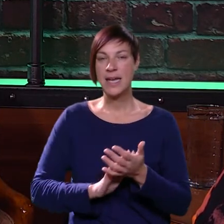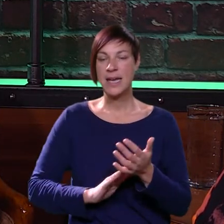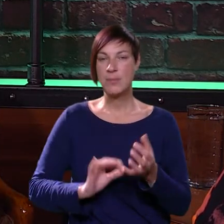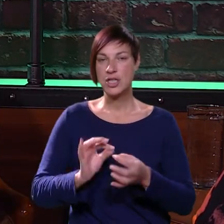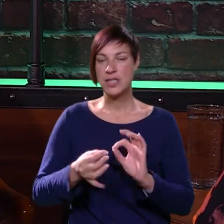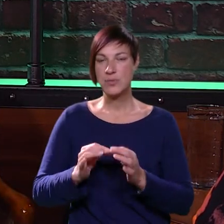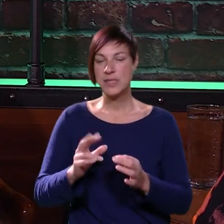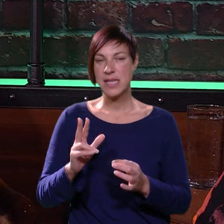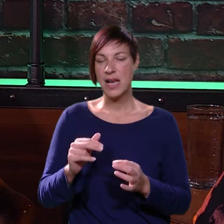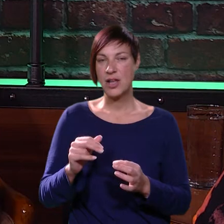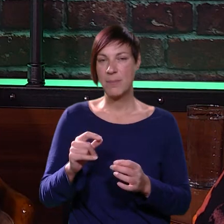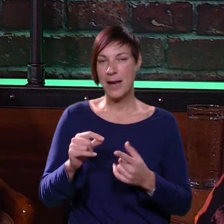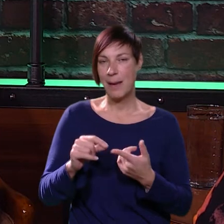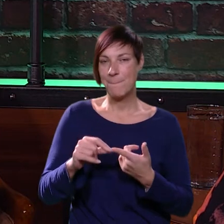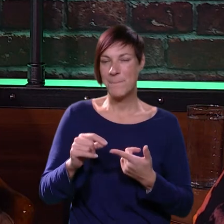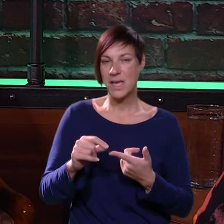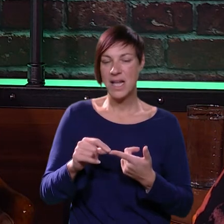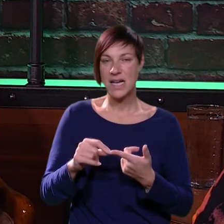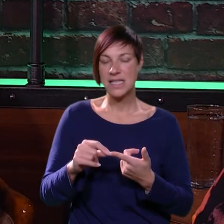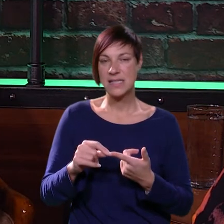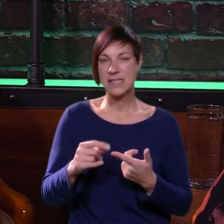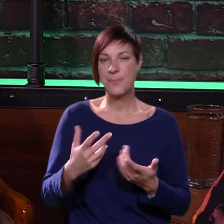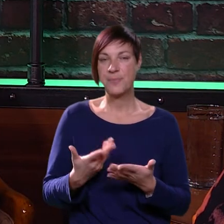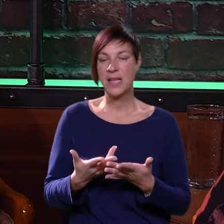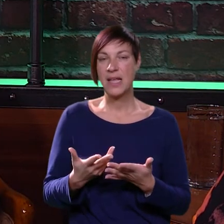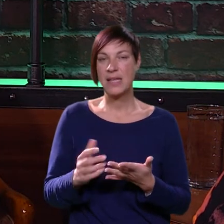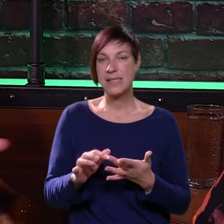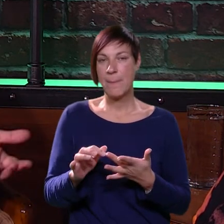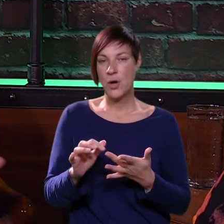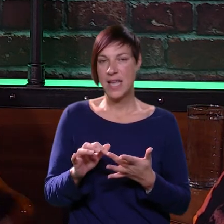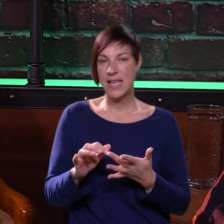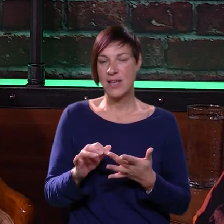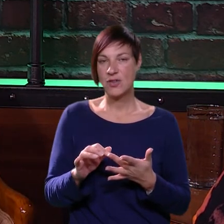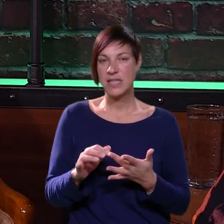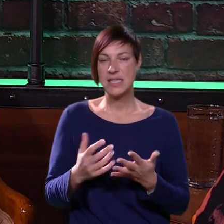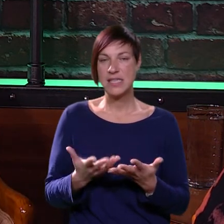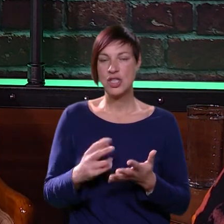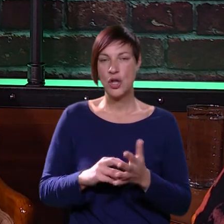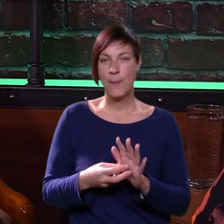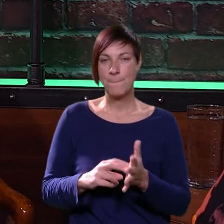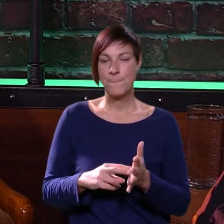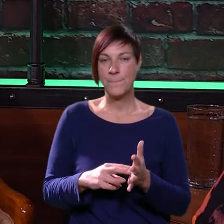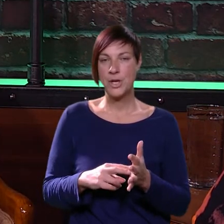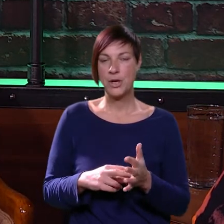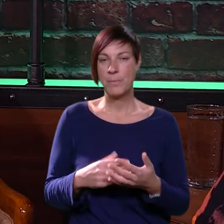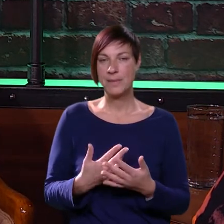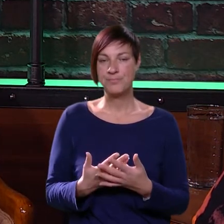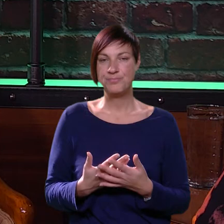početku smo stalno, imali smo samo ne pikalice, gdje se, bole su se jagodica, što je stvarno problem.